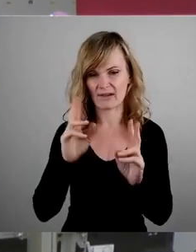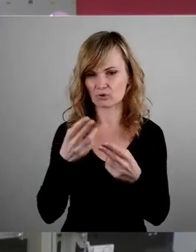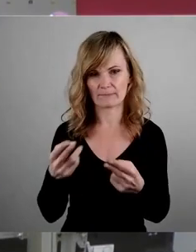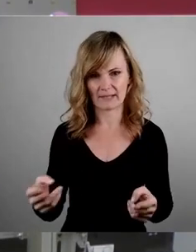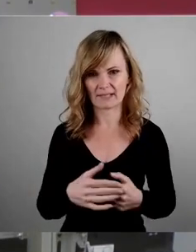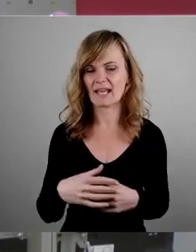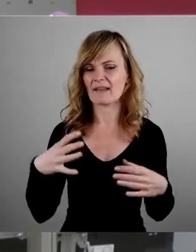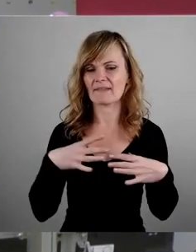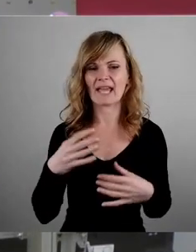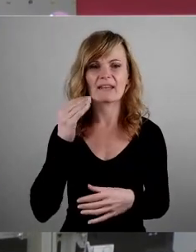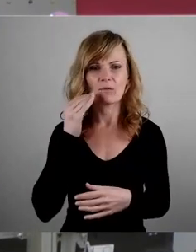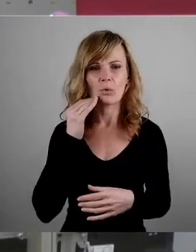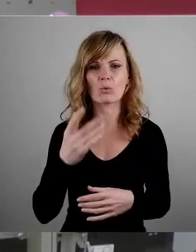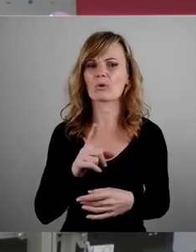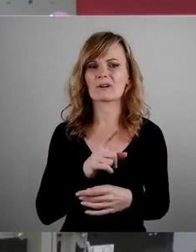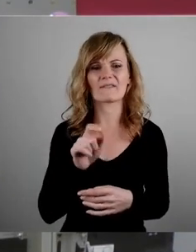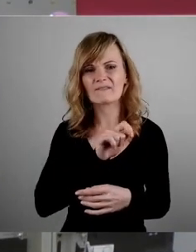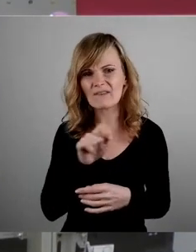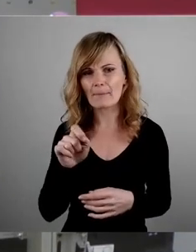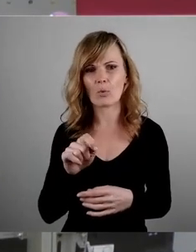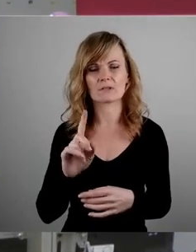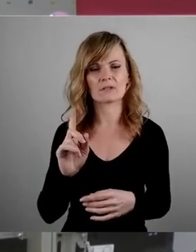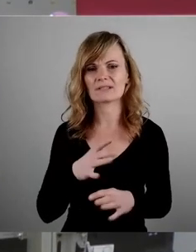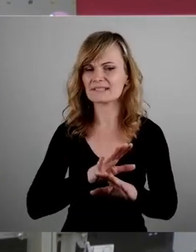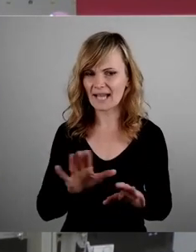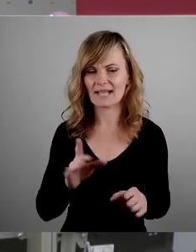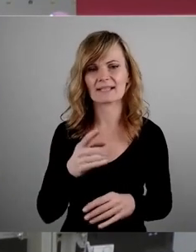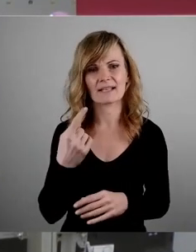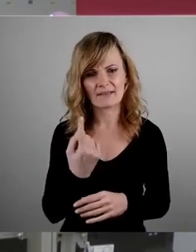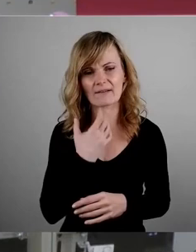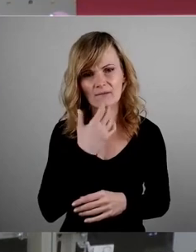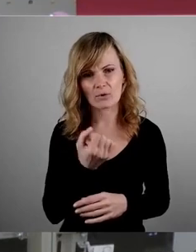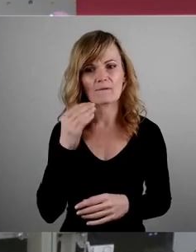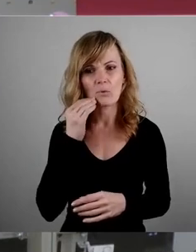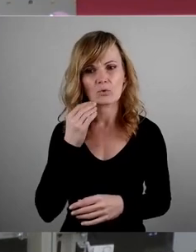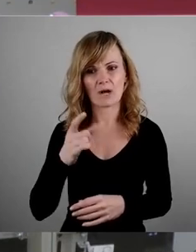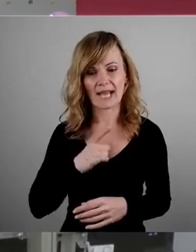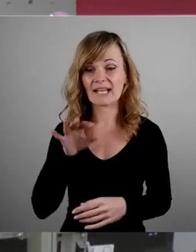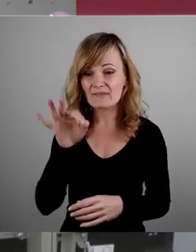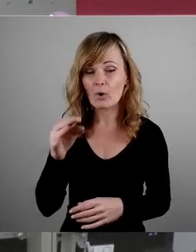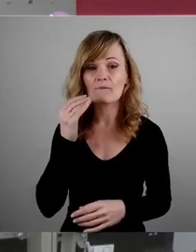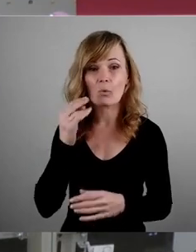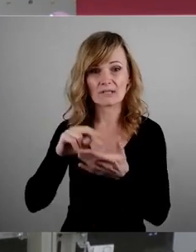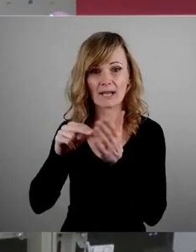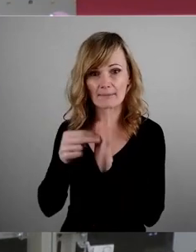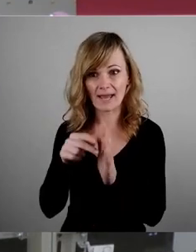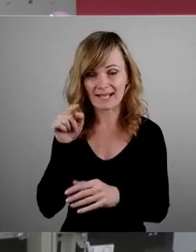Ferienwohnungen zu verbieten, sondern zu verbieten, dass Wohnungen, die eigentlich fürs Wohnen vorgesehen werden, sind